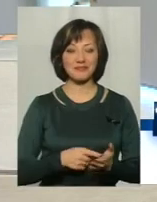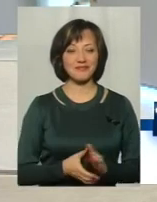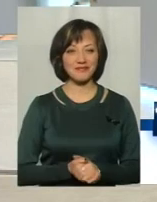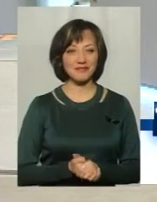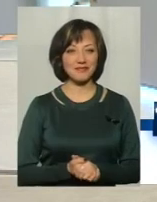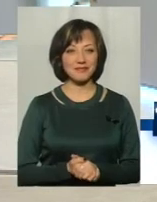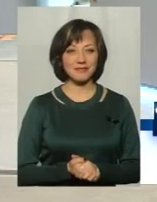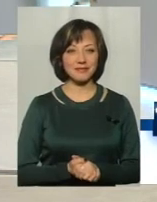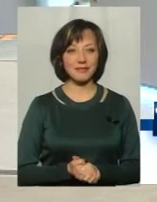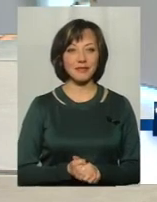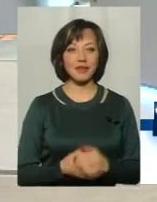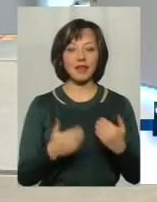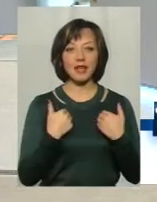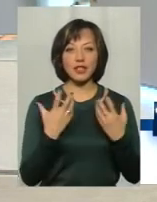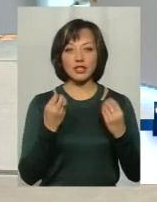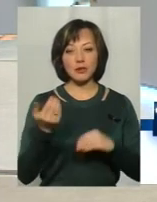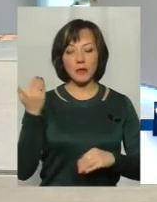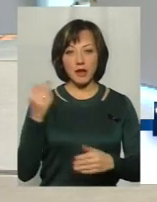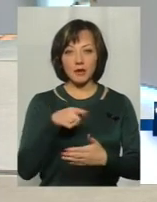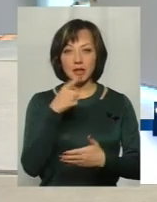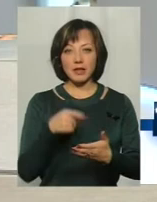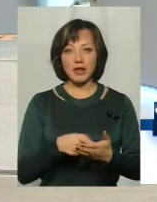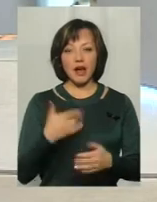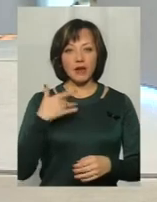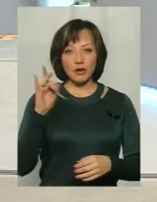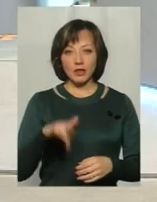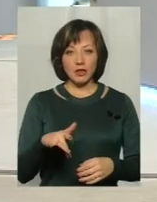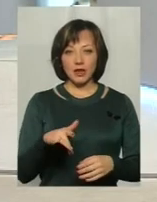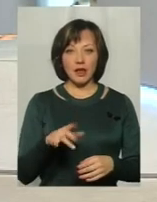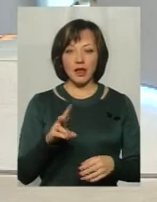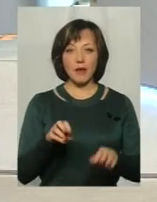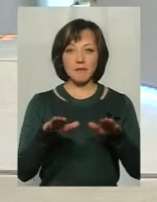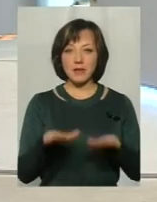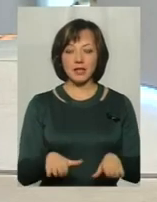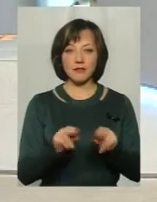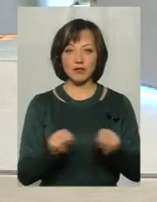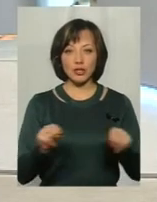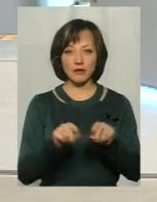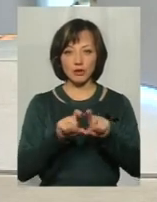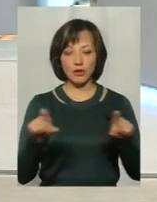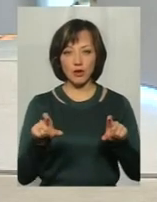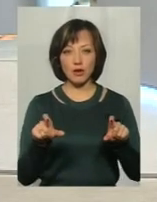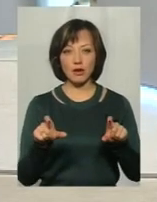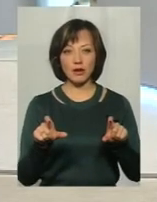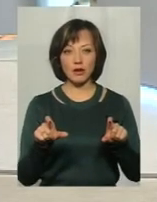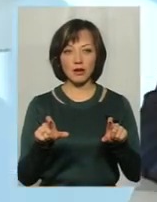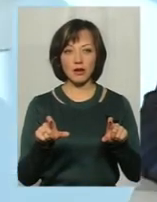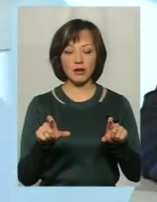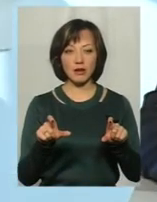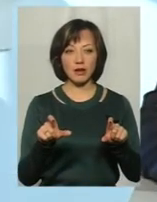Святослав, з вас. Можна я ще до попереднього питання? А так, категорично, скажемо, не місце тому вчителю в школі, який гнобить дитину,